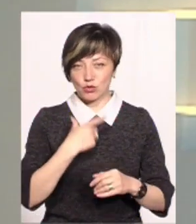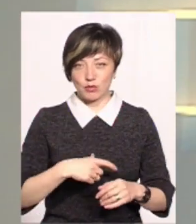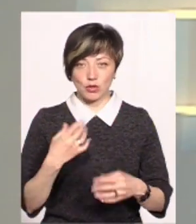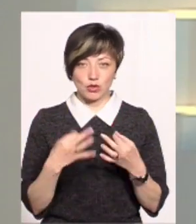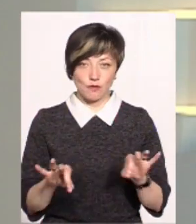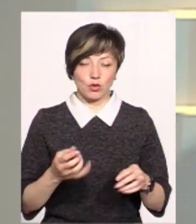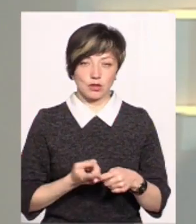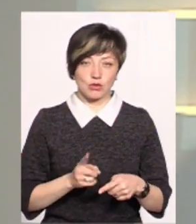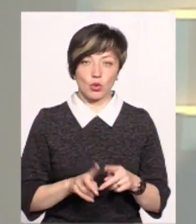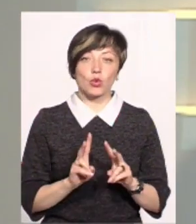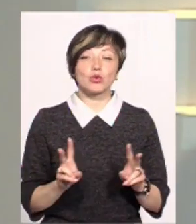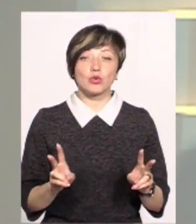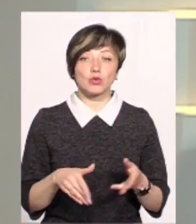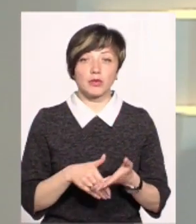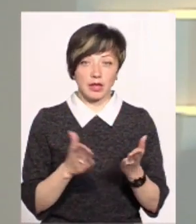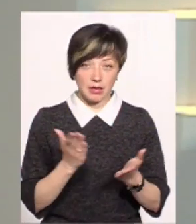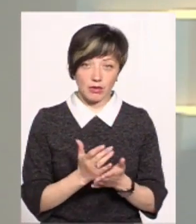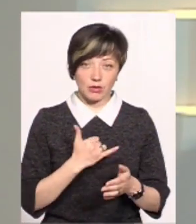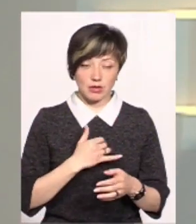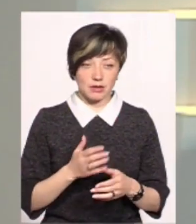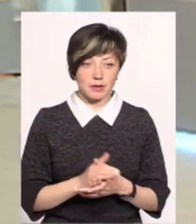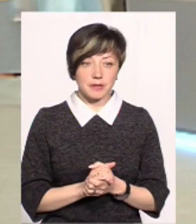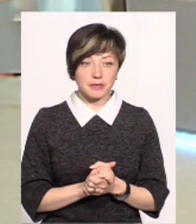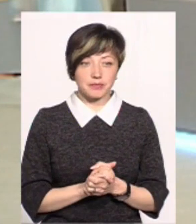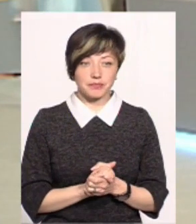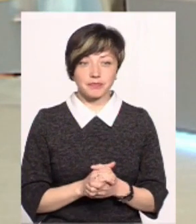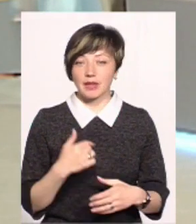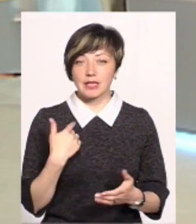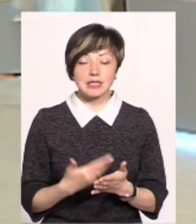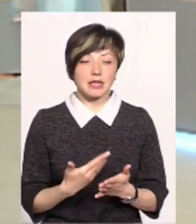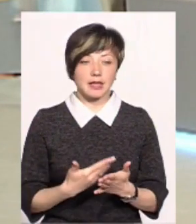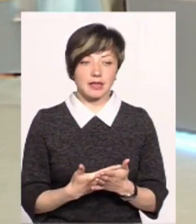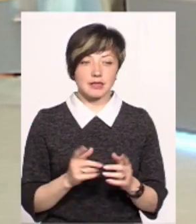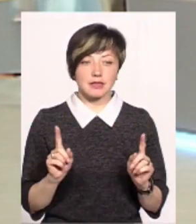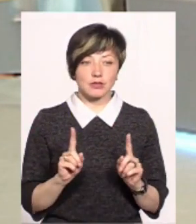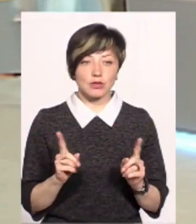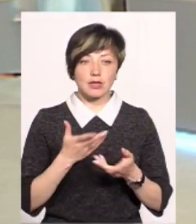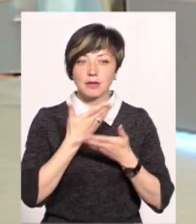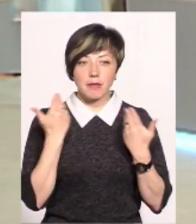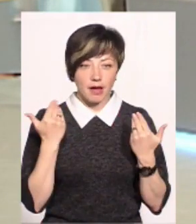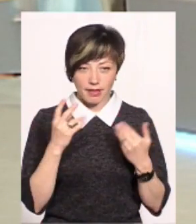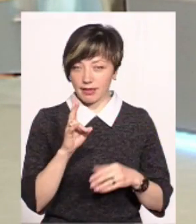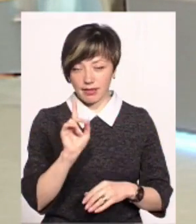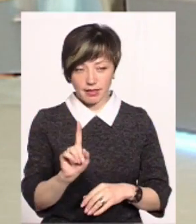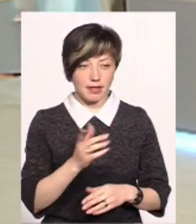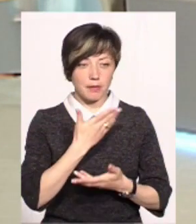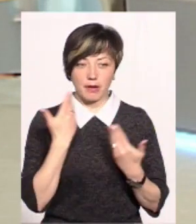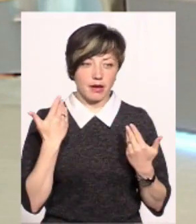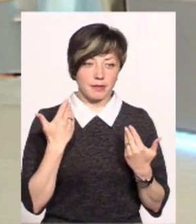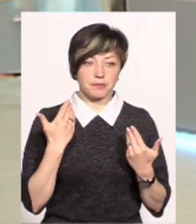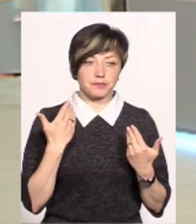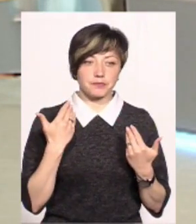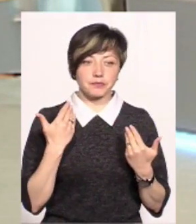собі цього дозволити. Є у нас якісь державні? Мені здається, що нема. Немає.